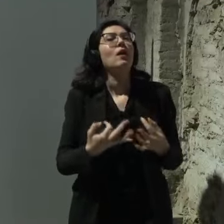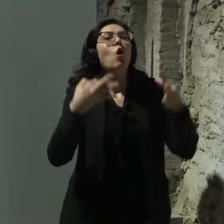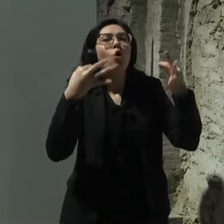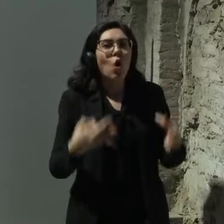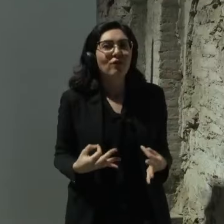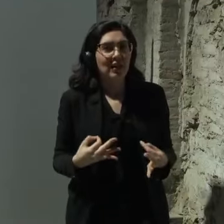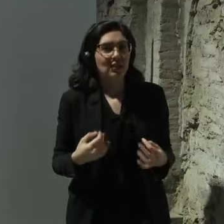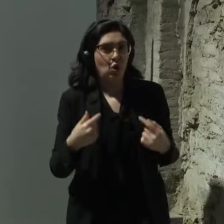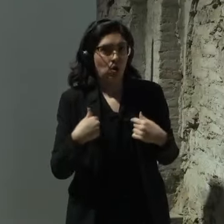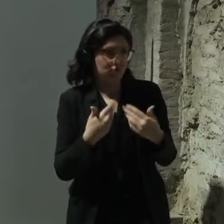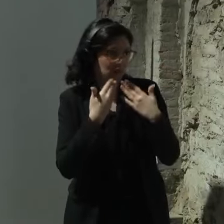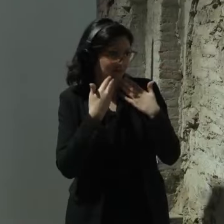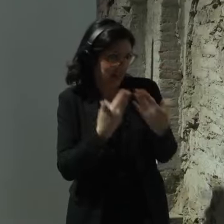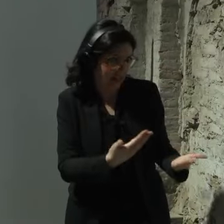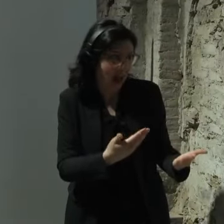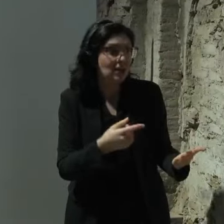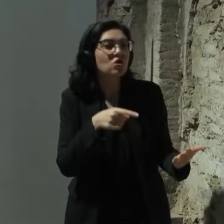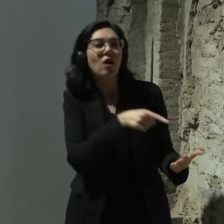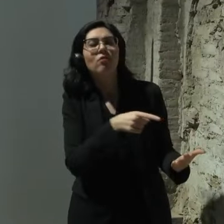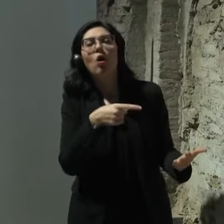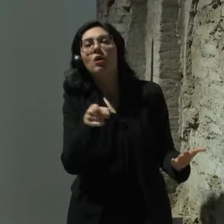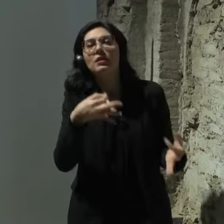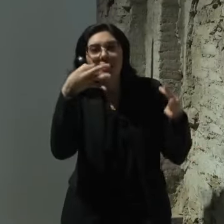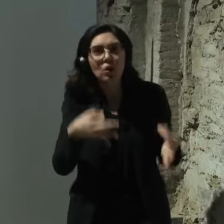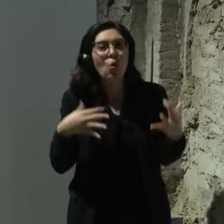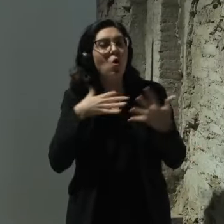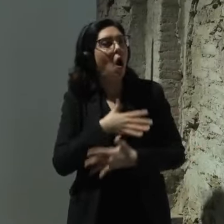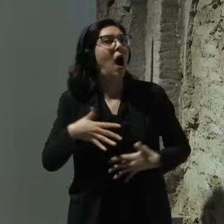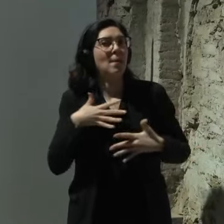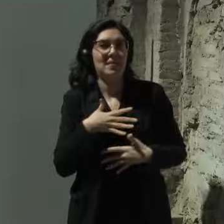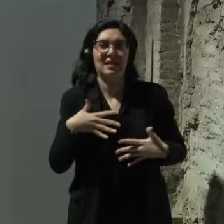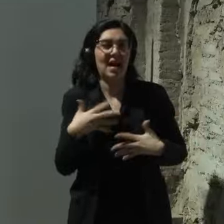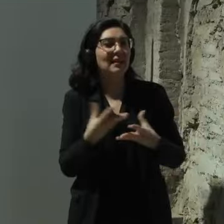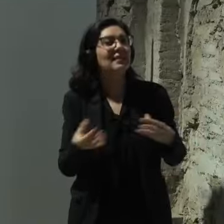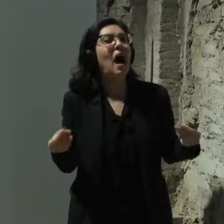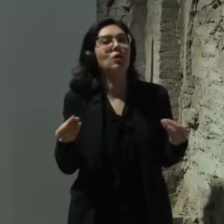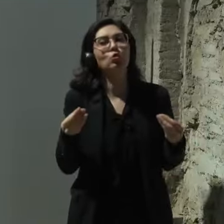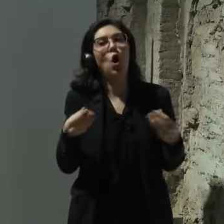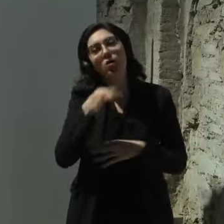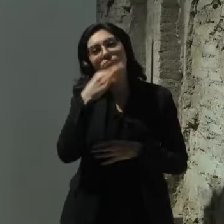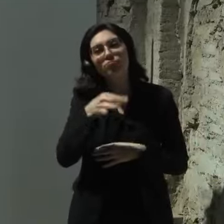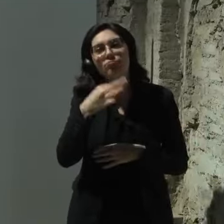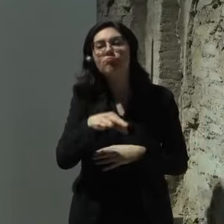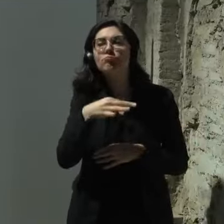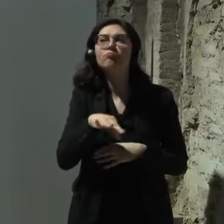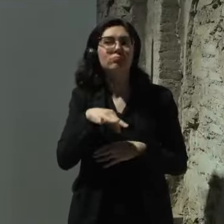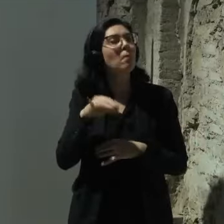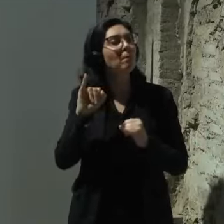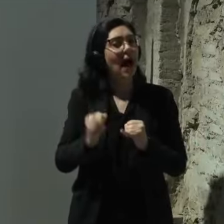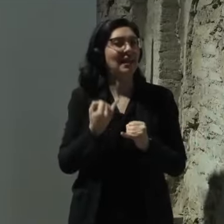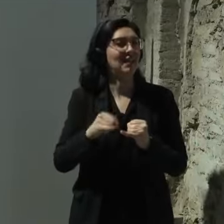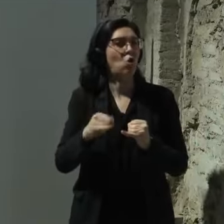Nel ringraziarvi apprezzerete moltissimo il prossimo panel che è un panel particolarissimo perché è un panel dove